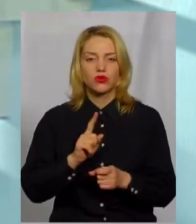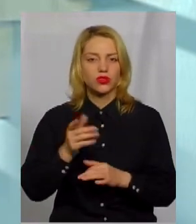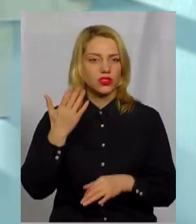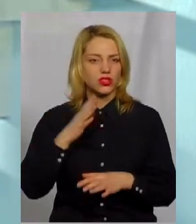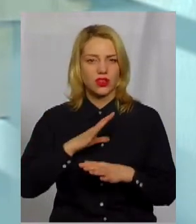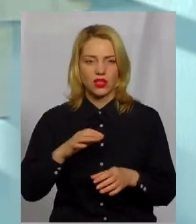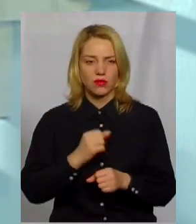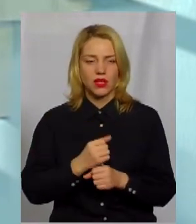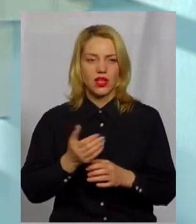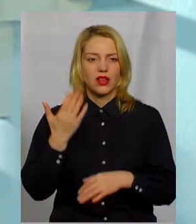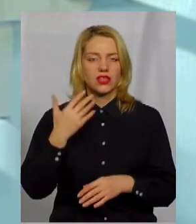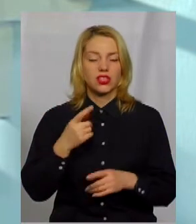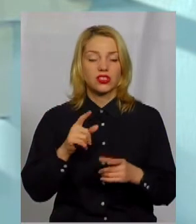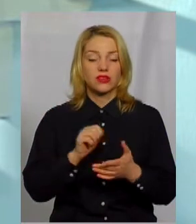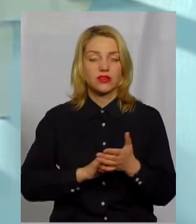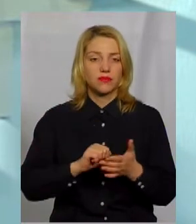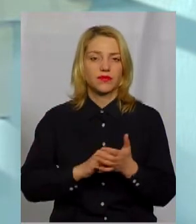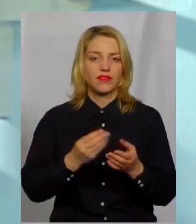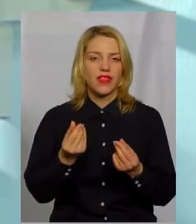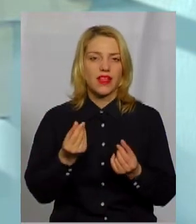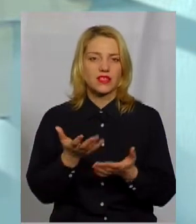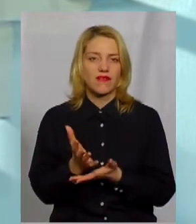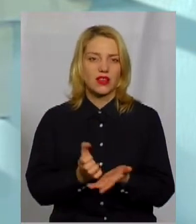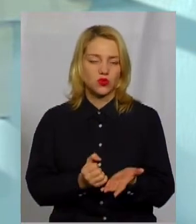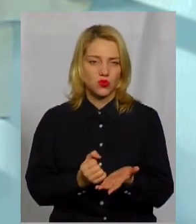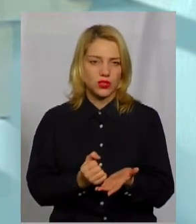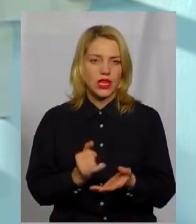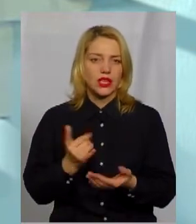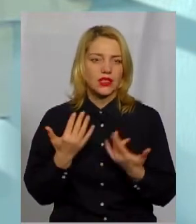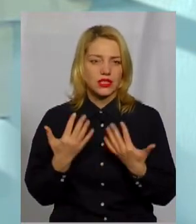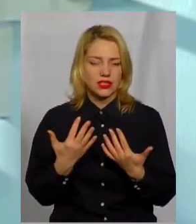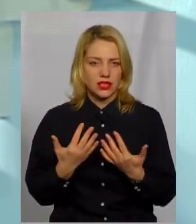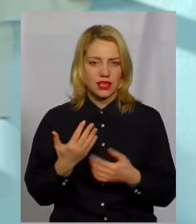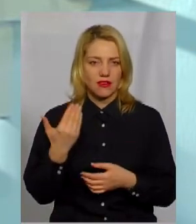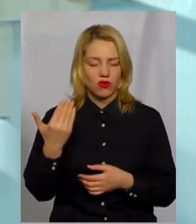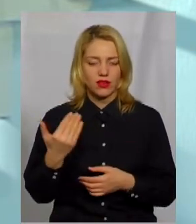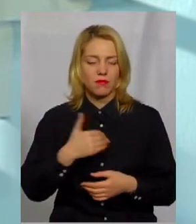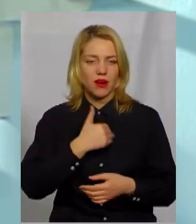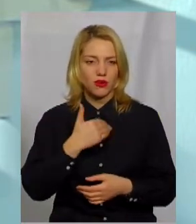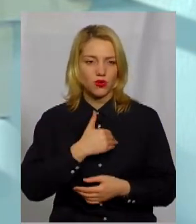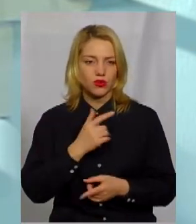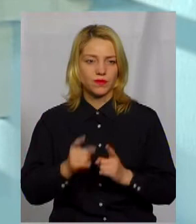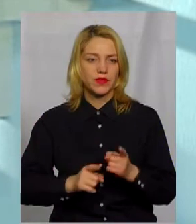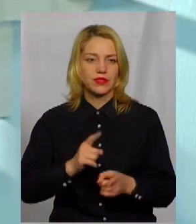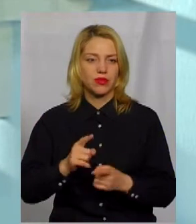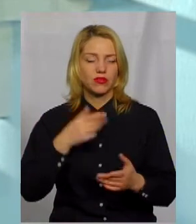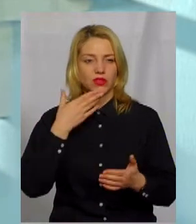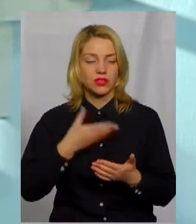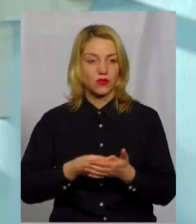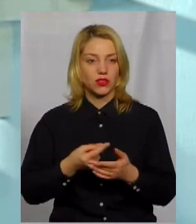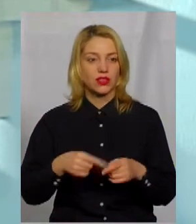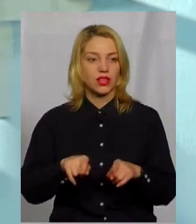що, з'явився хоча б якийсь фінансовий ресурс, і наскільки вони прагнуть змінювати своє